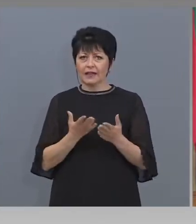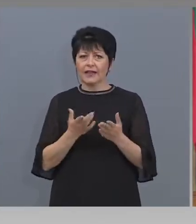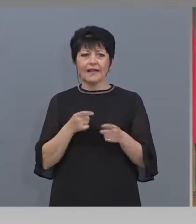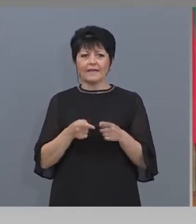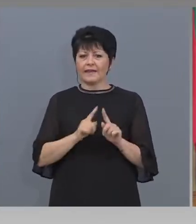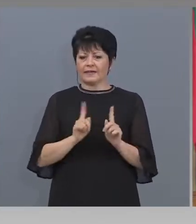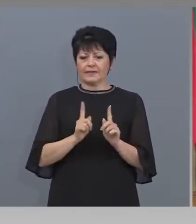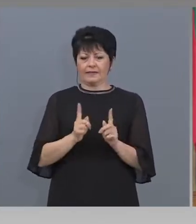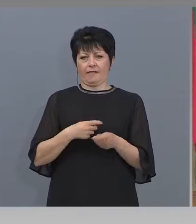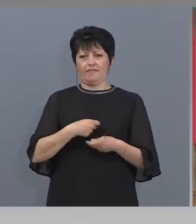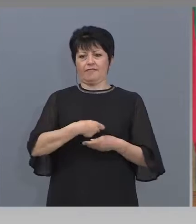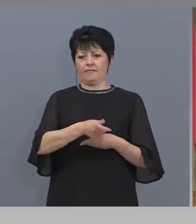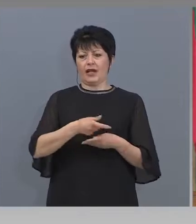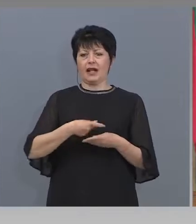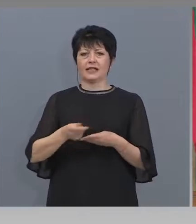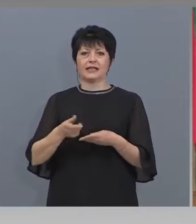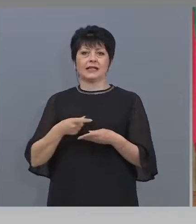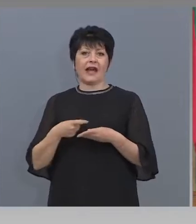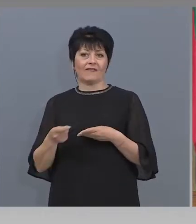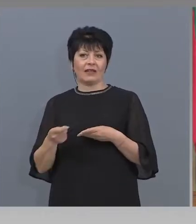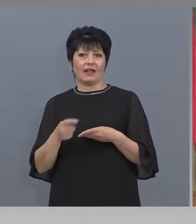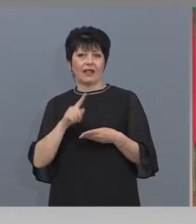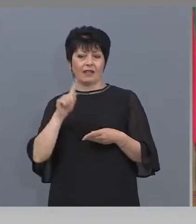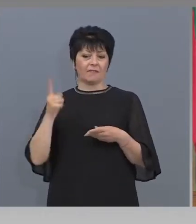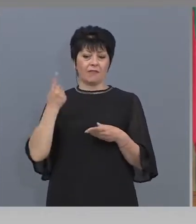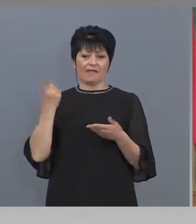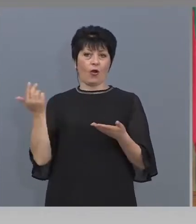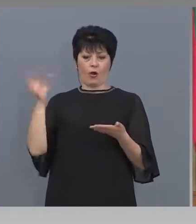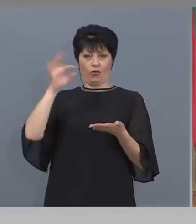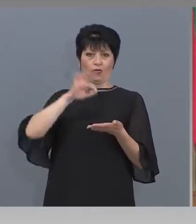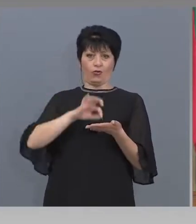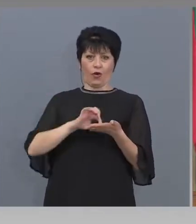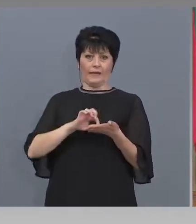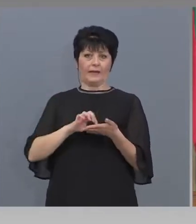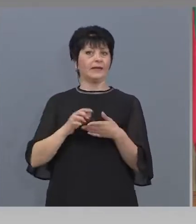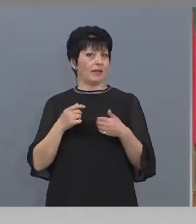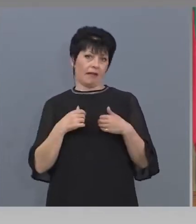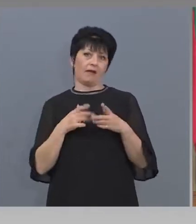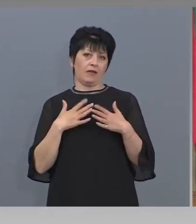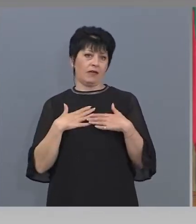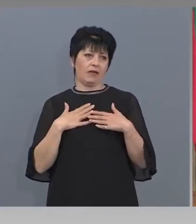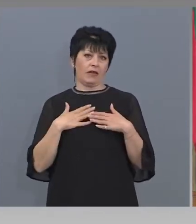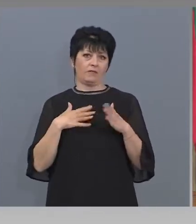раздаване на пари, който се яви. Има критерии, и то сериозни.